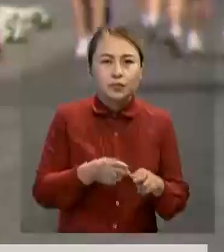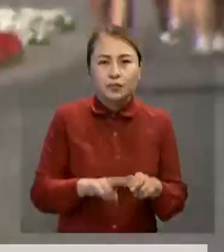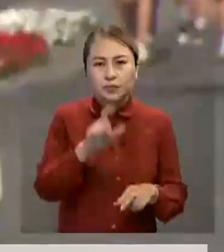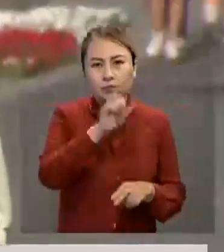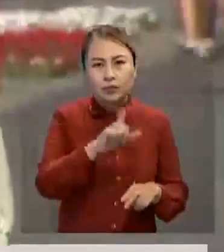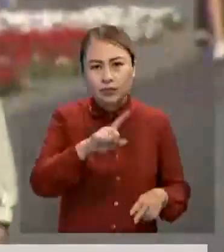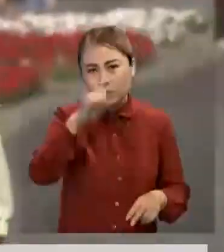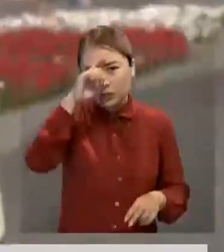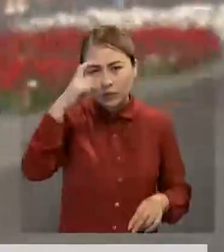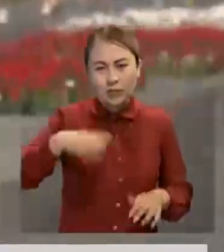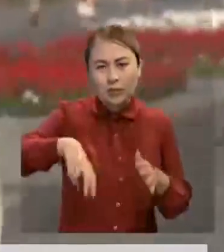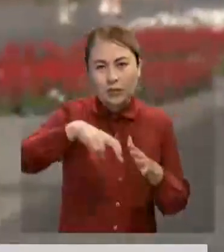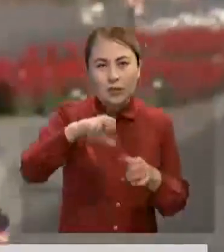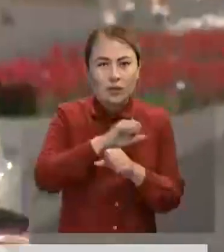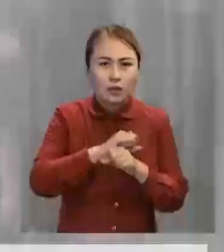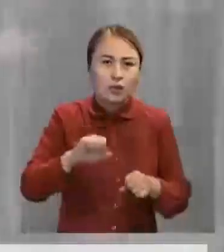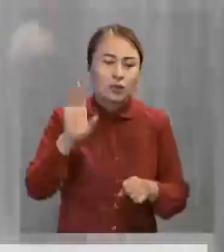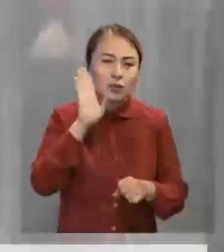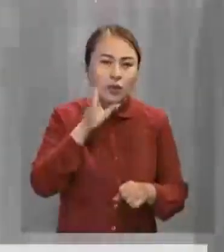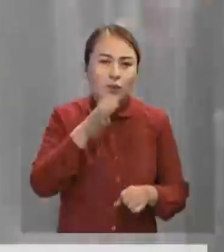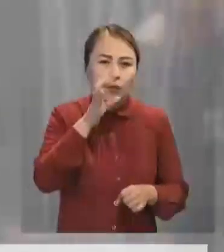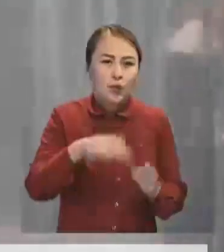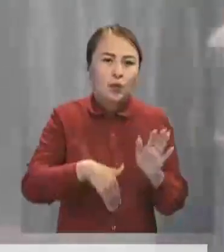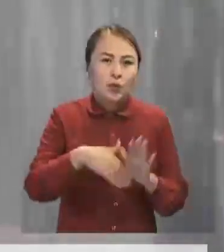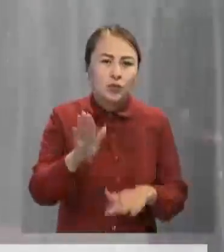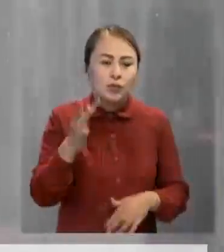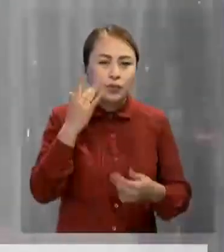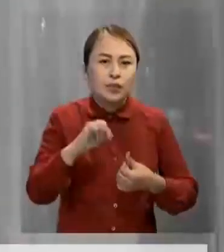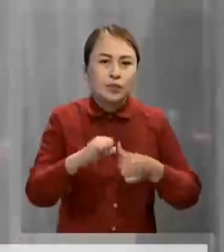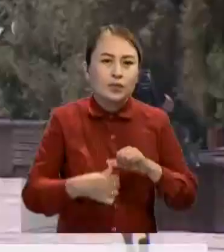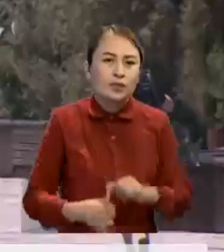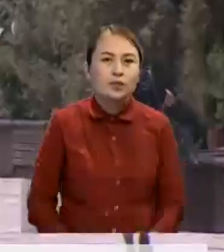адамдардың күн асында ұзақ жүрме, суыды жиешкен апызалды ида анамдар.